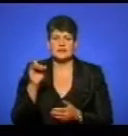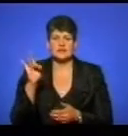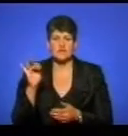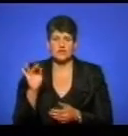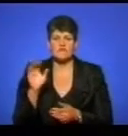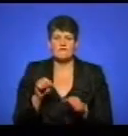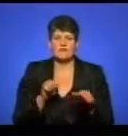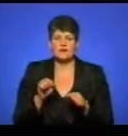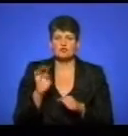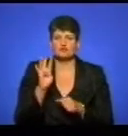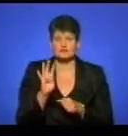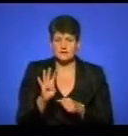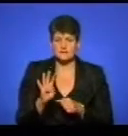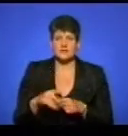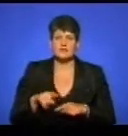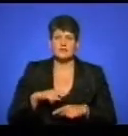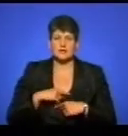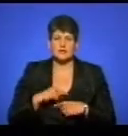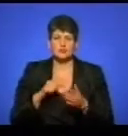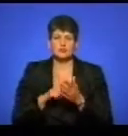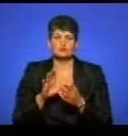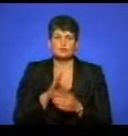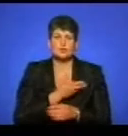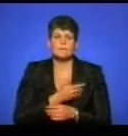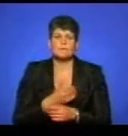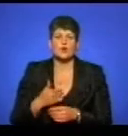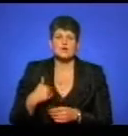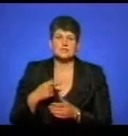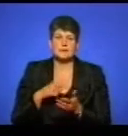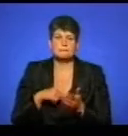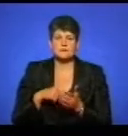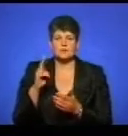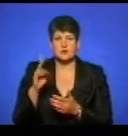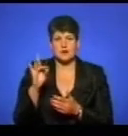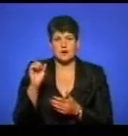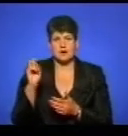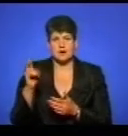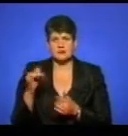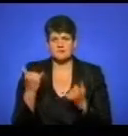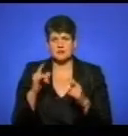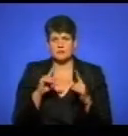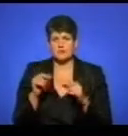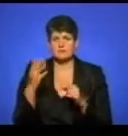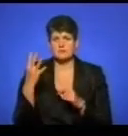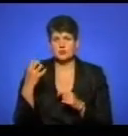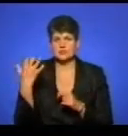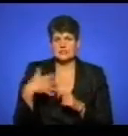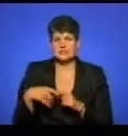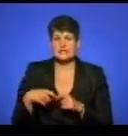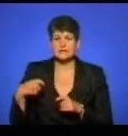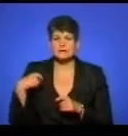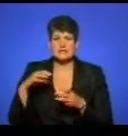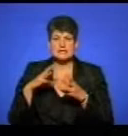-4». Фінальною точкою поїздки буде польське місто Краків. Наразі велосипедисти проїхали 550 кілометрів,